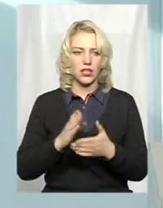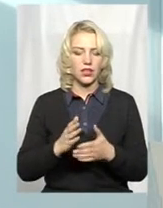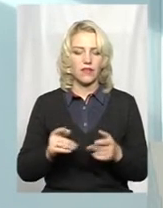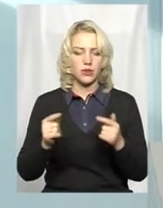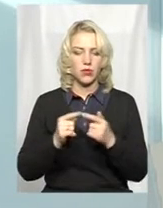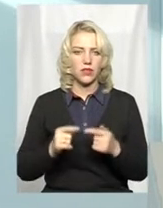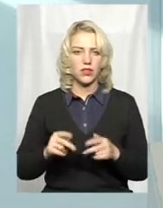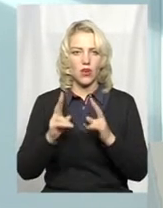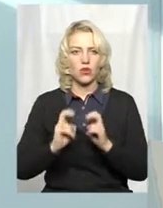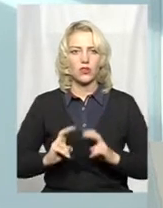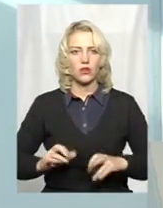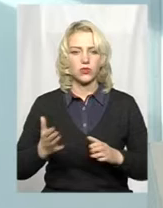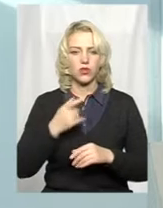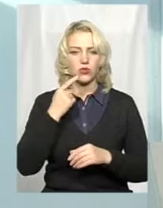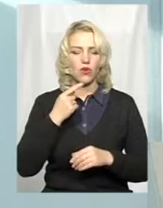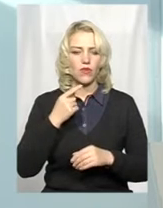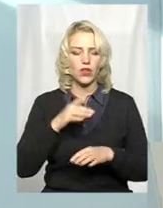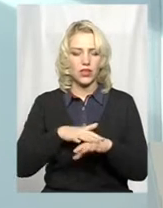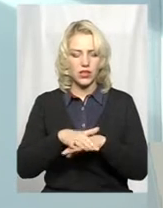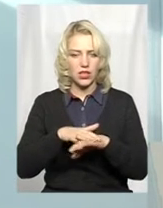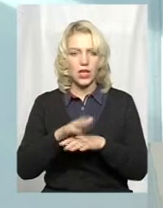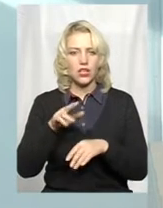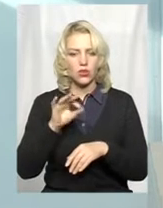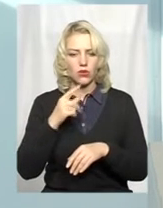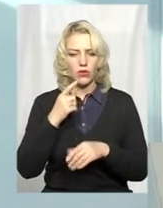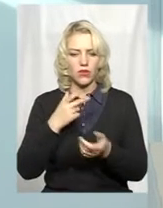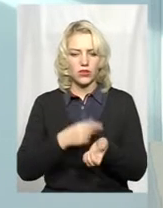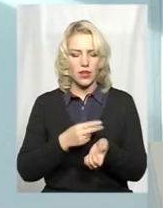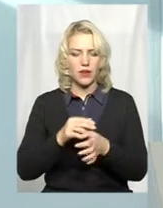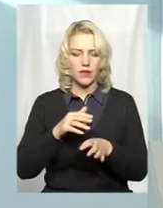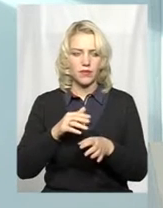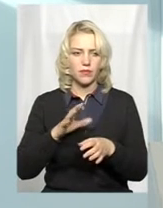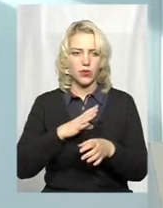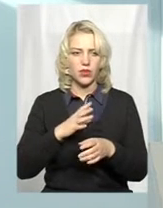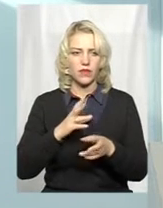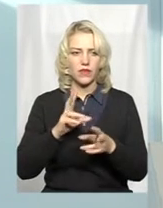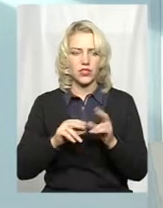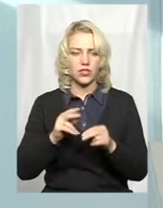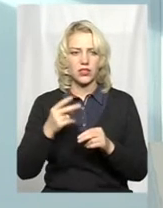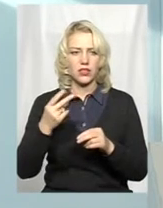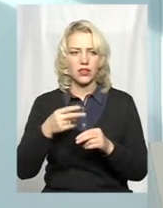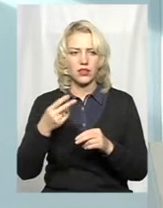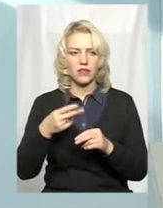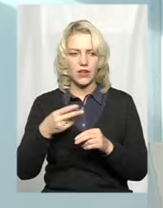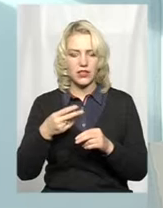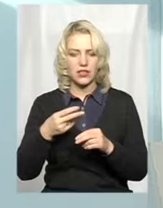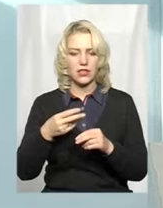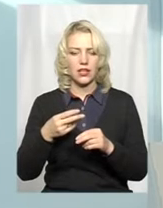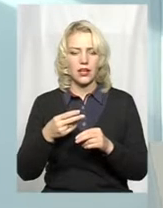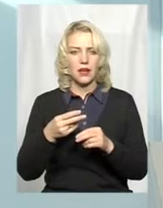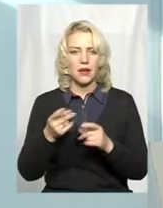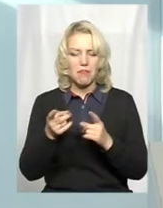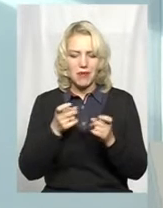розрахунки. Якщо казати по вакцині, то вакцина розкидалася з розрахунку 20 приманок на 1 квадратний кілометр,